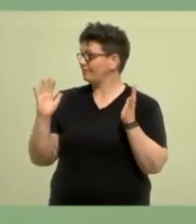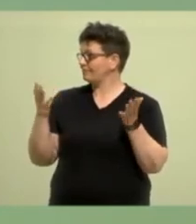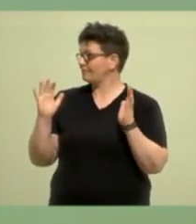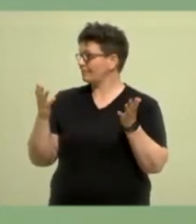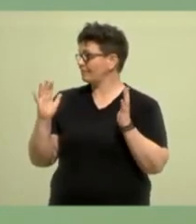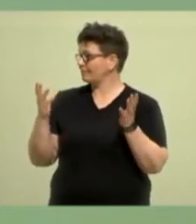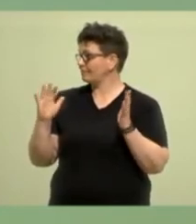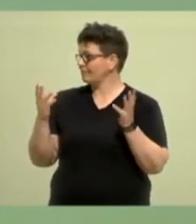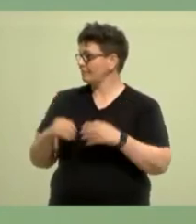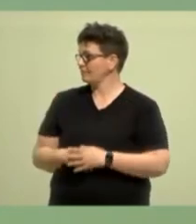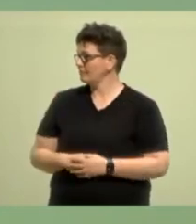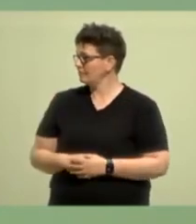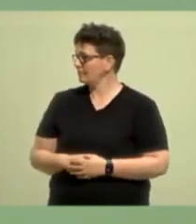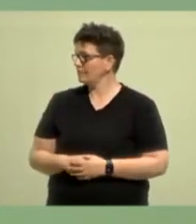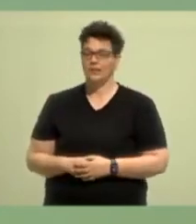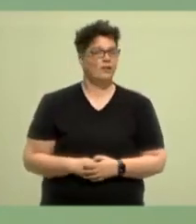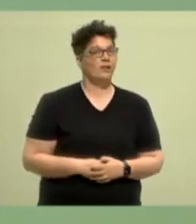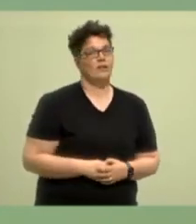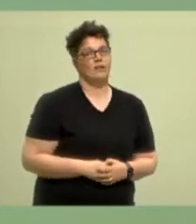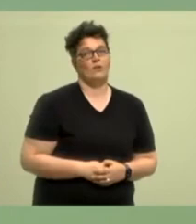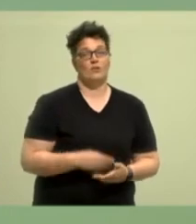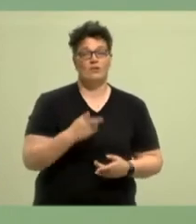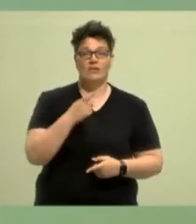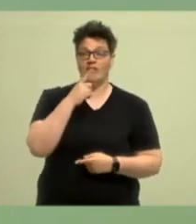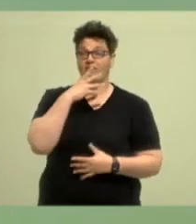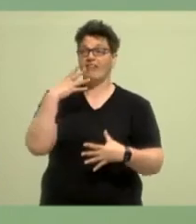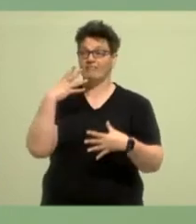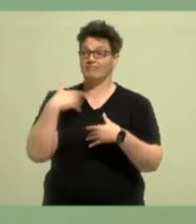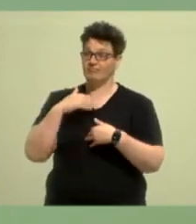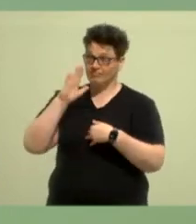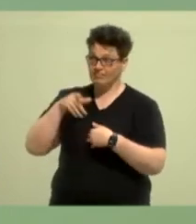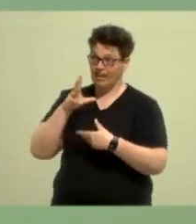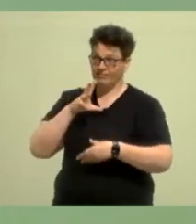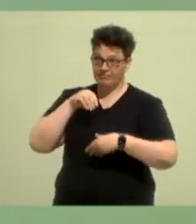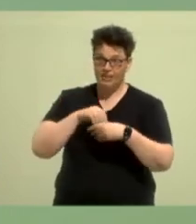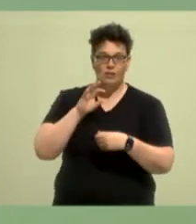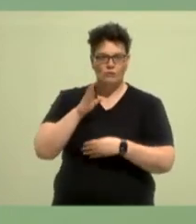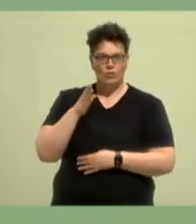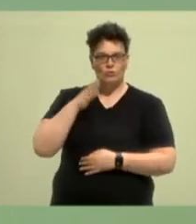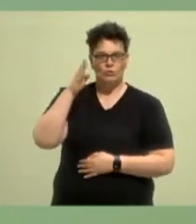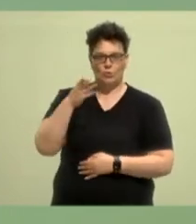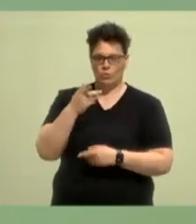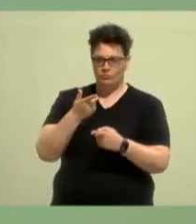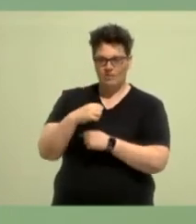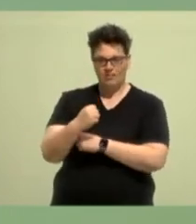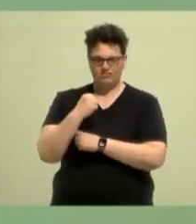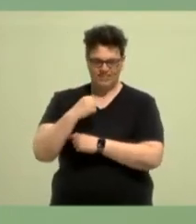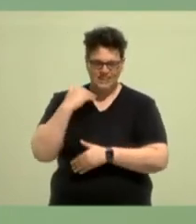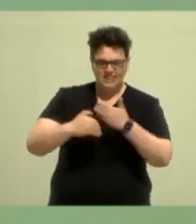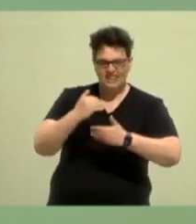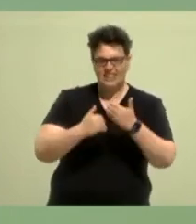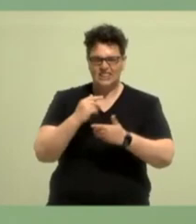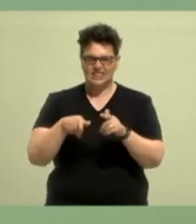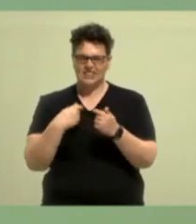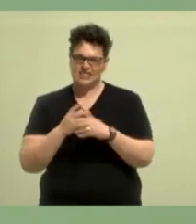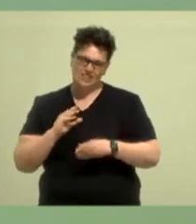Und es wäre mir eine riesige Freude und ein Privileg, dieses für die Zukunft aufzustellen und immer weiter zu stärken. Und ich bitte